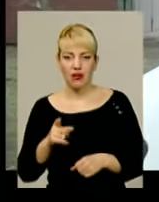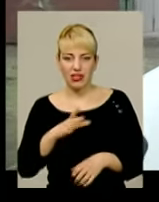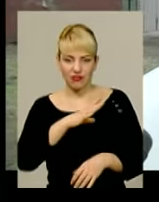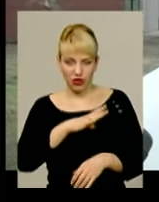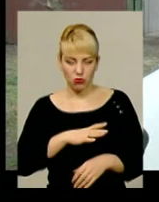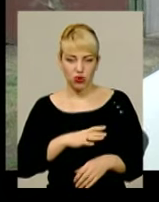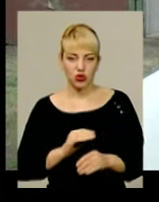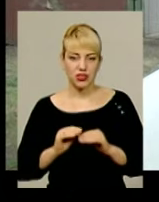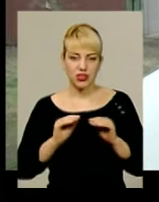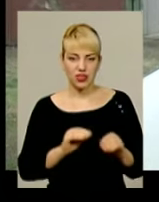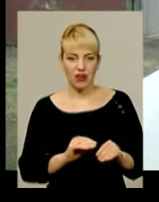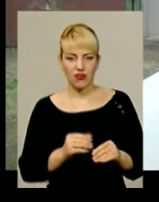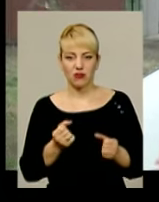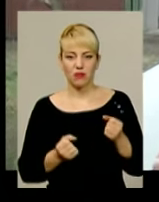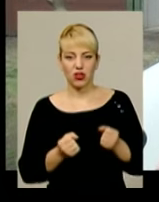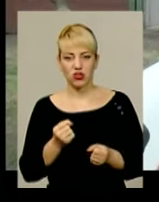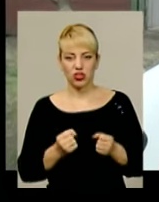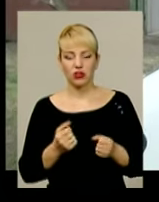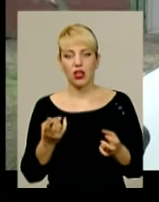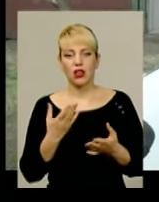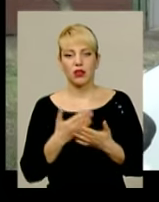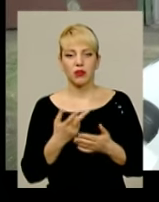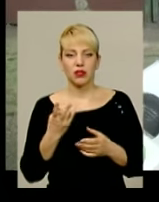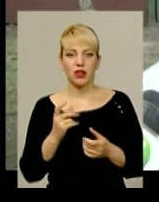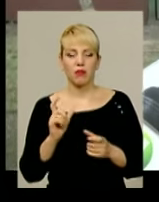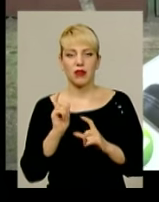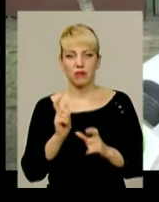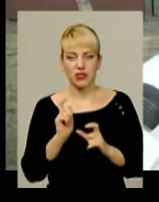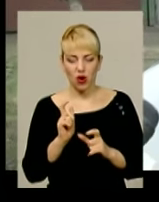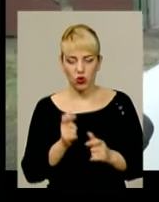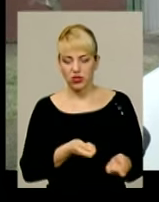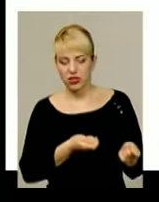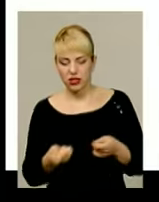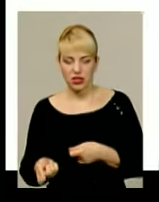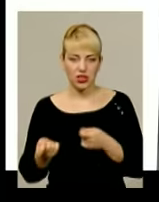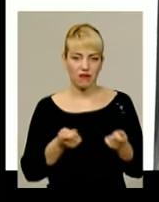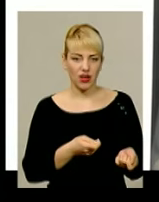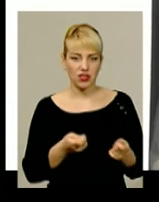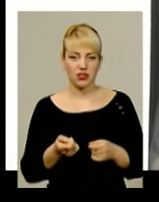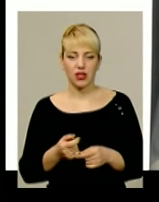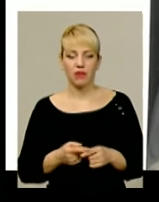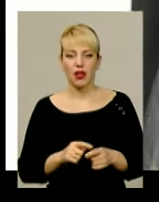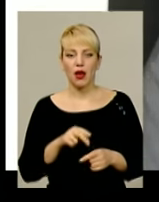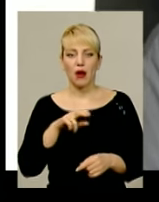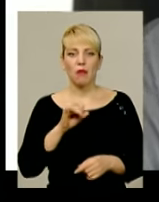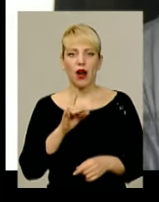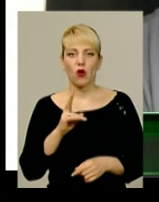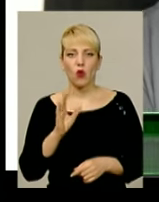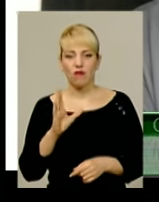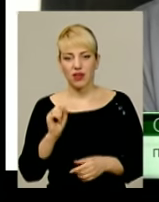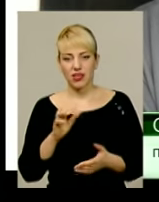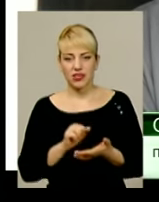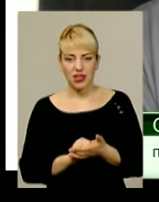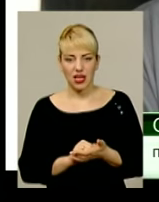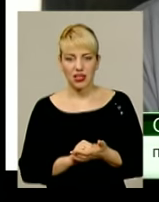Як? Вимушено, як щось розгрузити, щось завгрузити, щось взяти, привезти. Парковка зайнята чи По-різному буває.